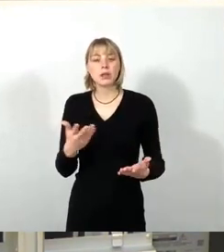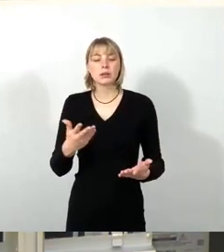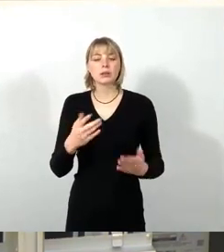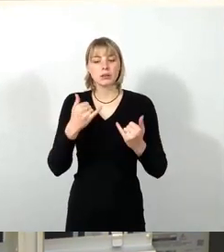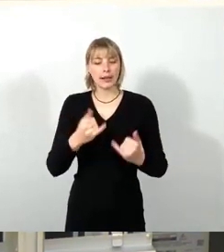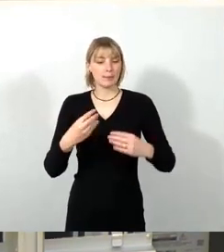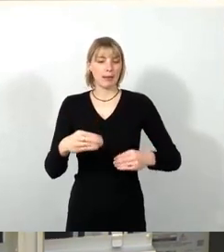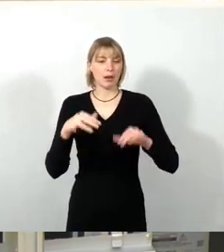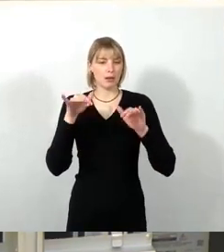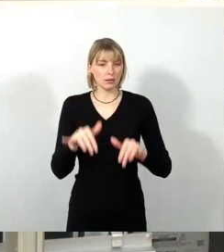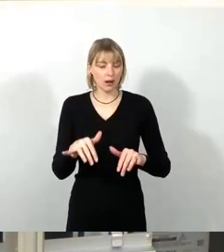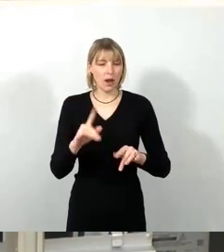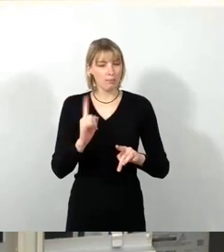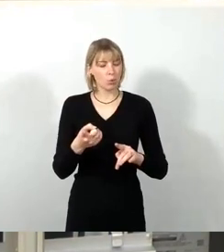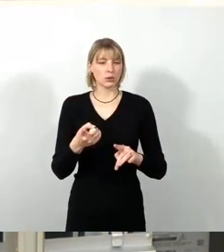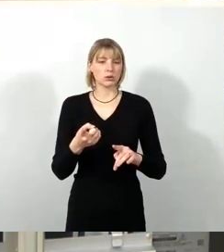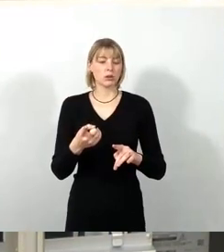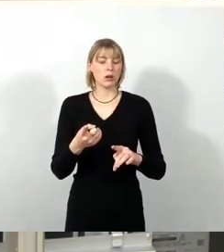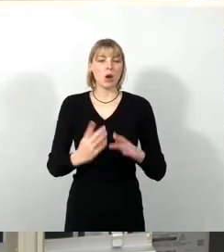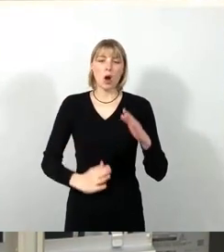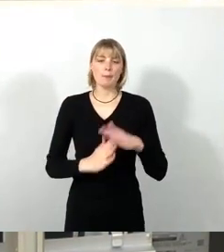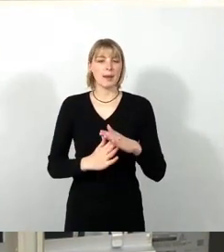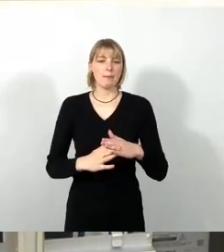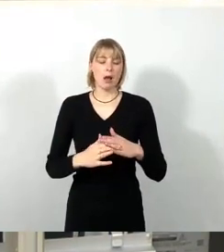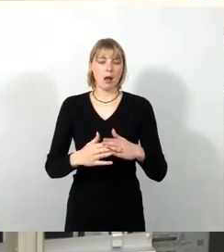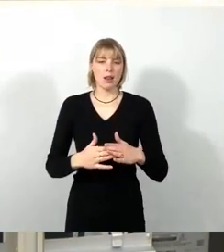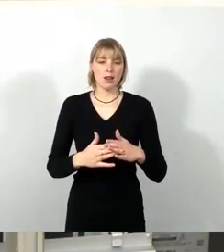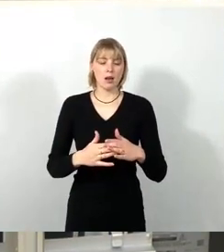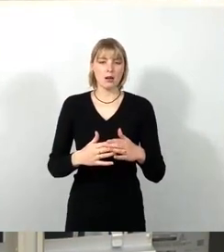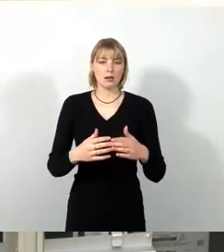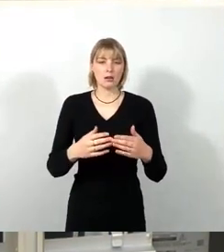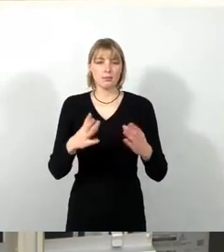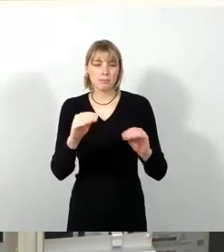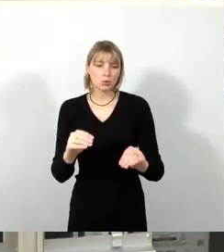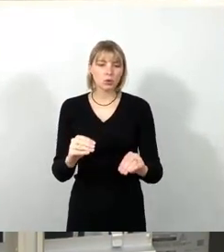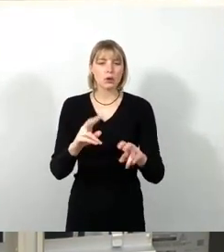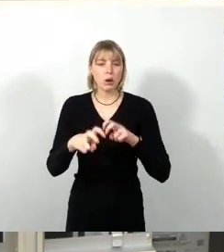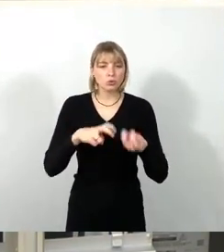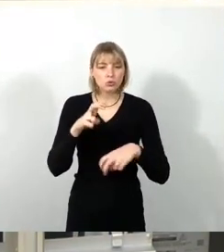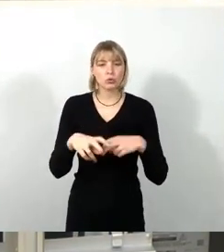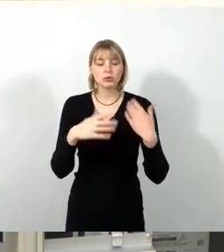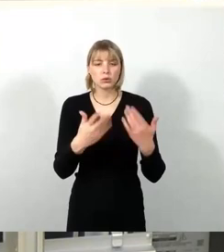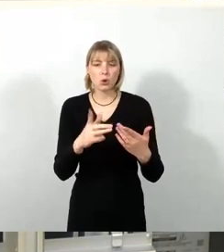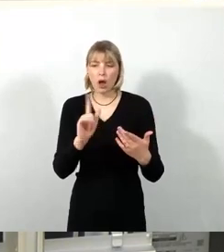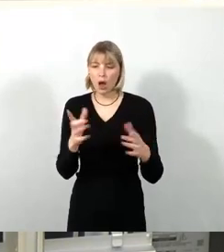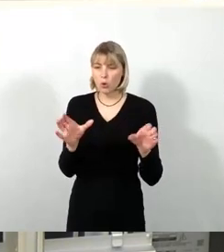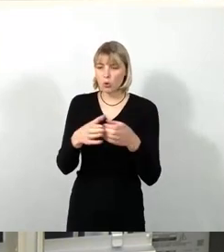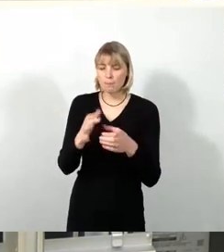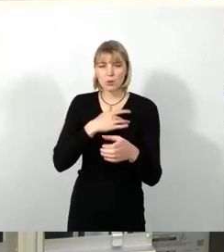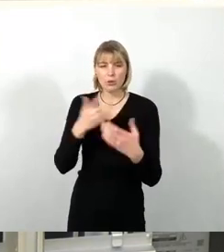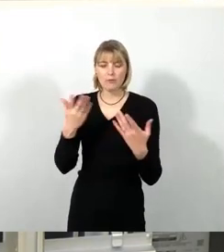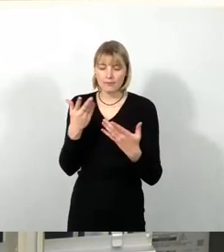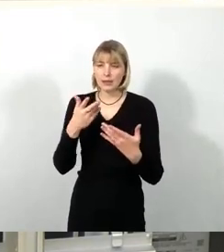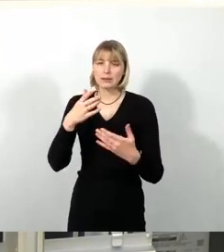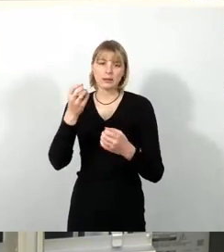die optimal einsetzen, die Menschen, die wirklich in Not sind, unterstützen können. Das betrifft die Gruppen, die im Moment im Dresdenpass enthalten sind. Aus